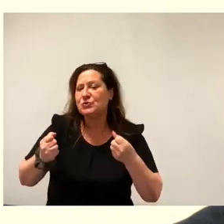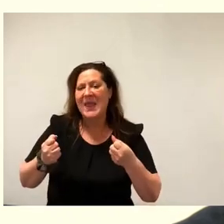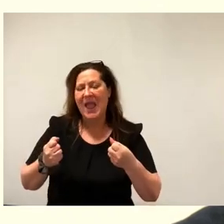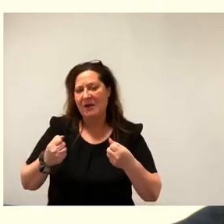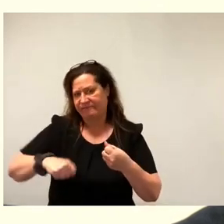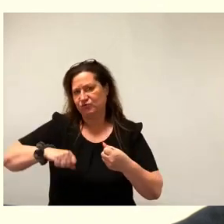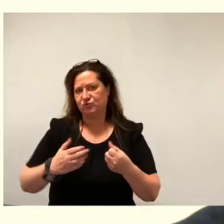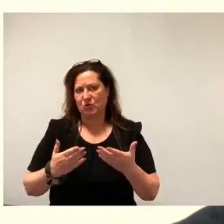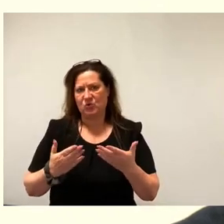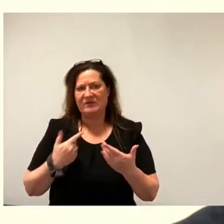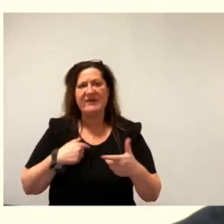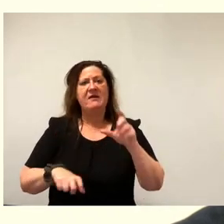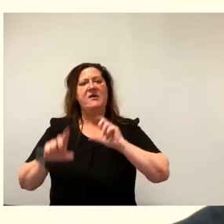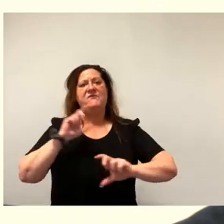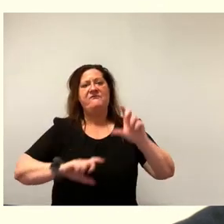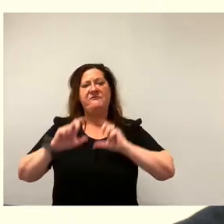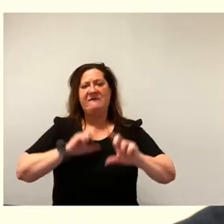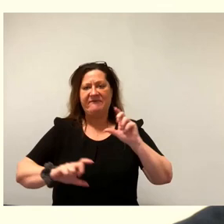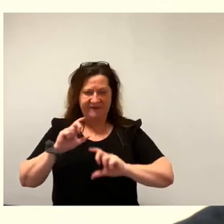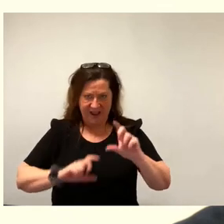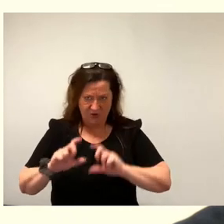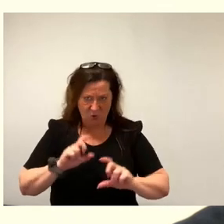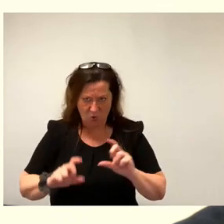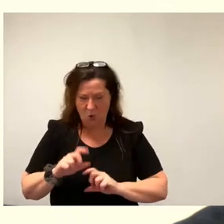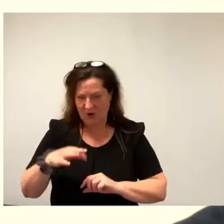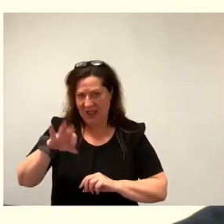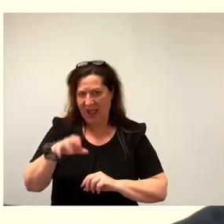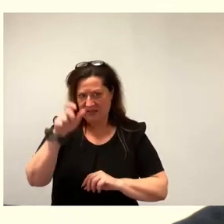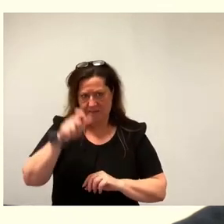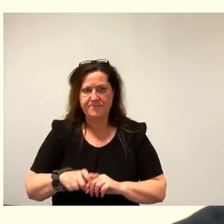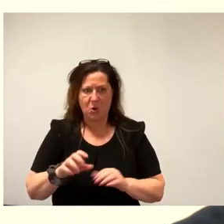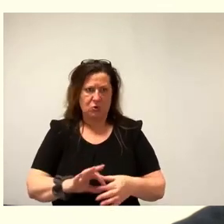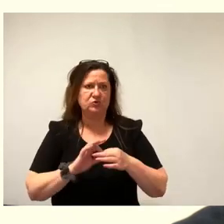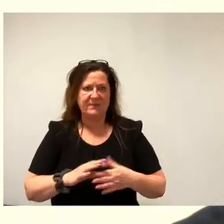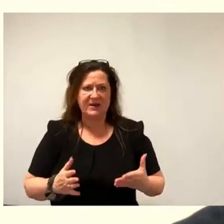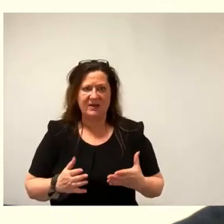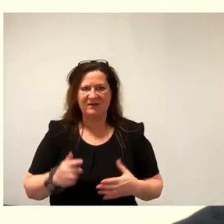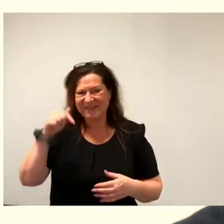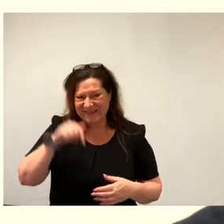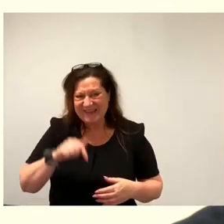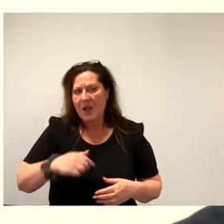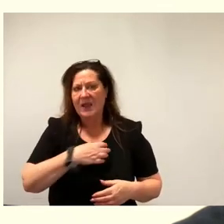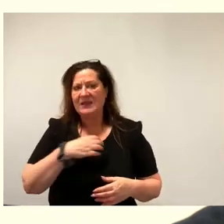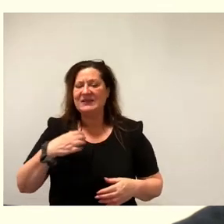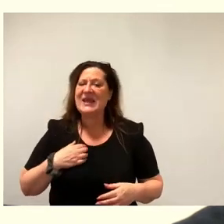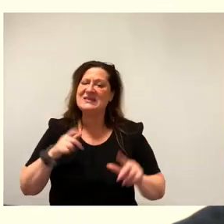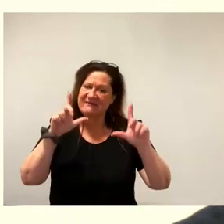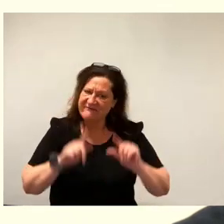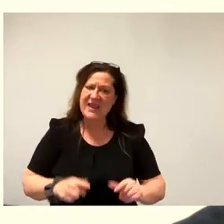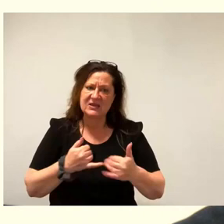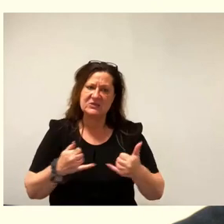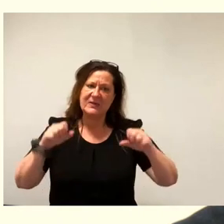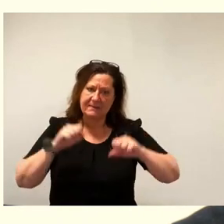Verweigerungspraxis des einzelnen Bürgers. Wir werden hier so wenig wie möglich Geld natürlich